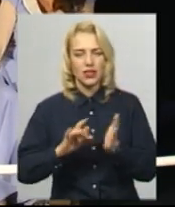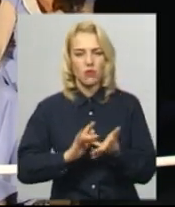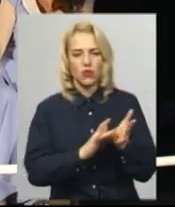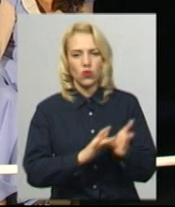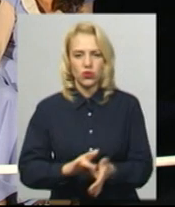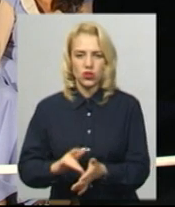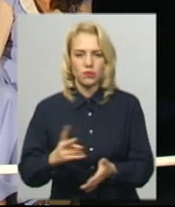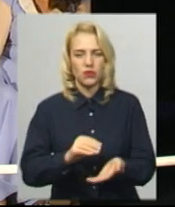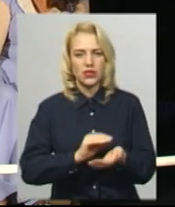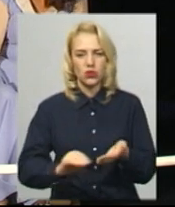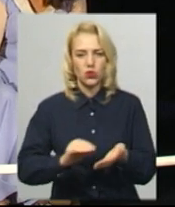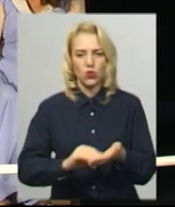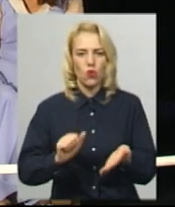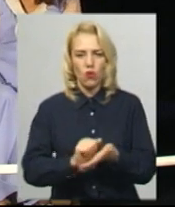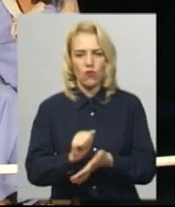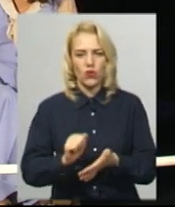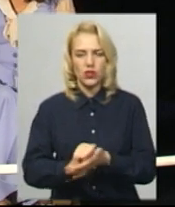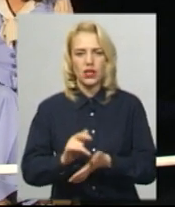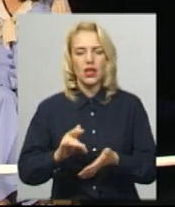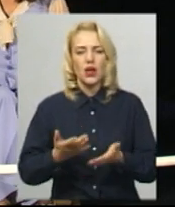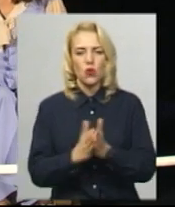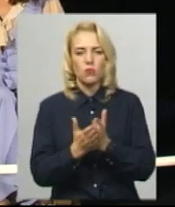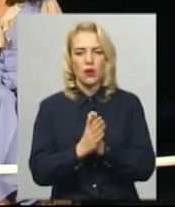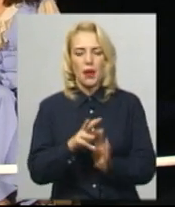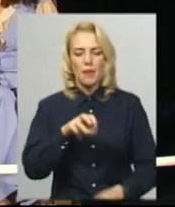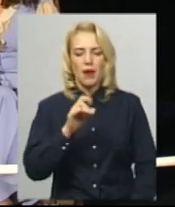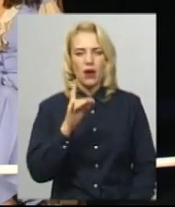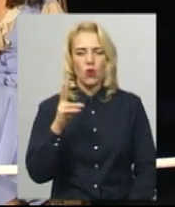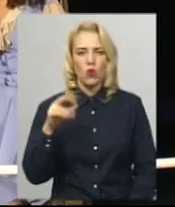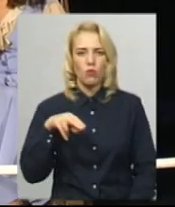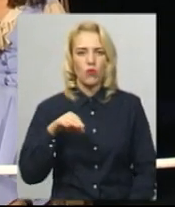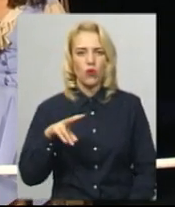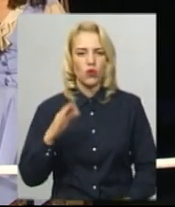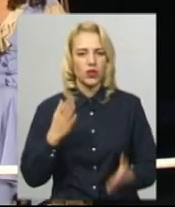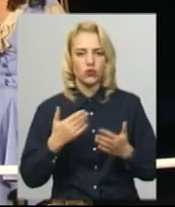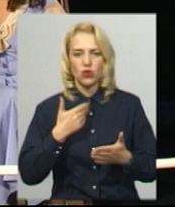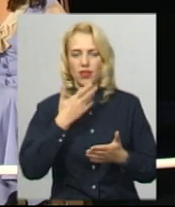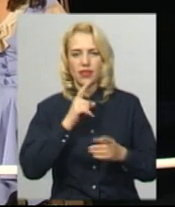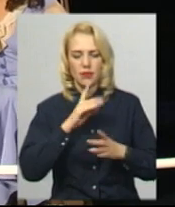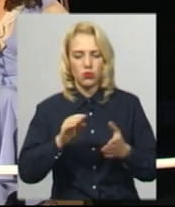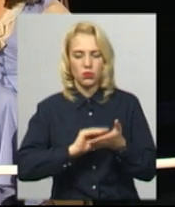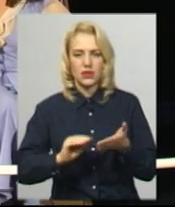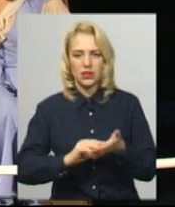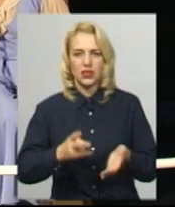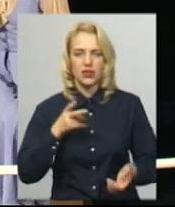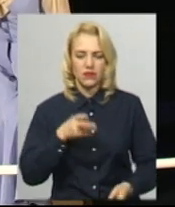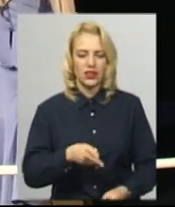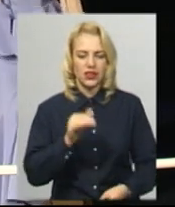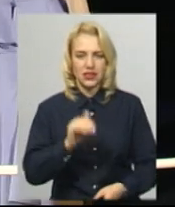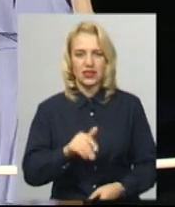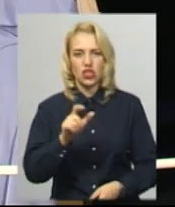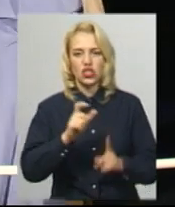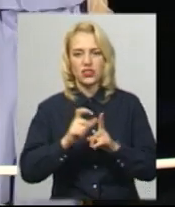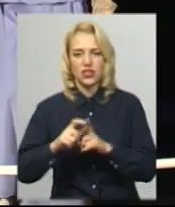друкованих захопливих путівниках серії «Марко Поло». Якщо я не напишу дві тисячі слів за день, мені каю. А